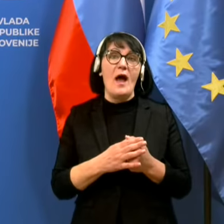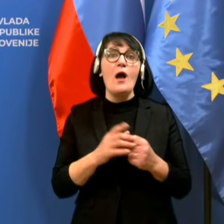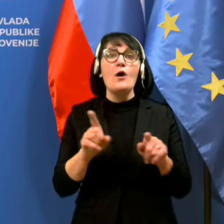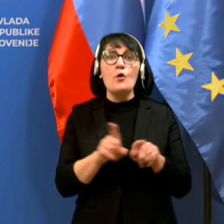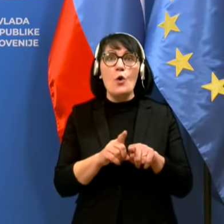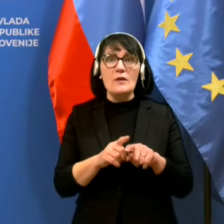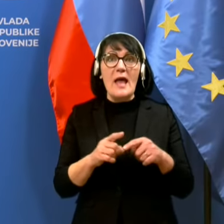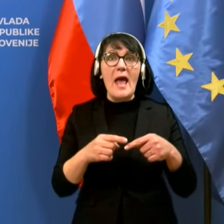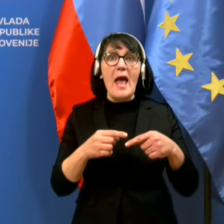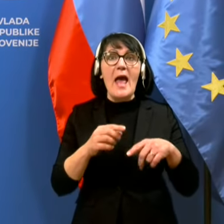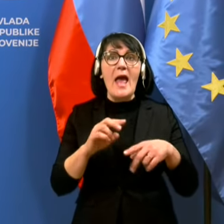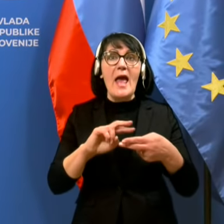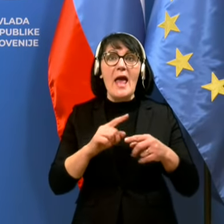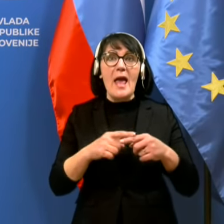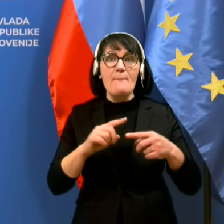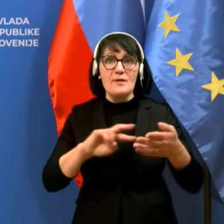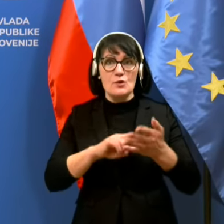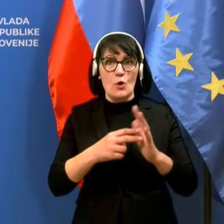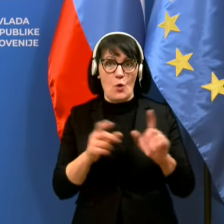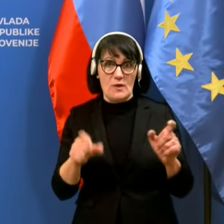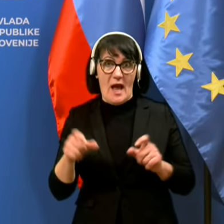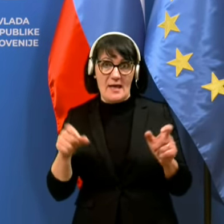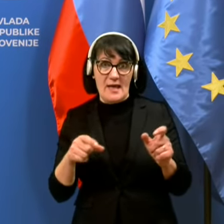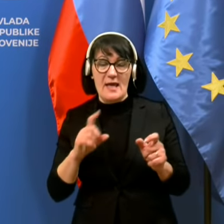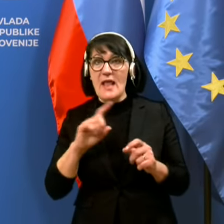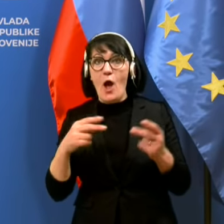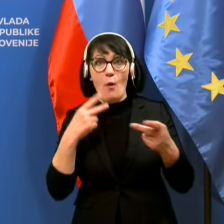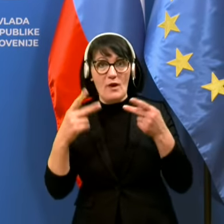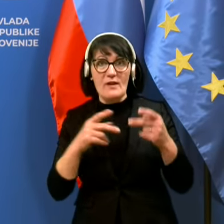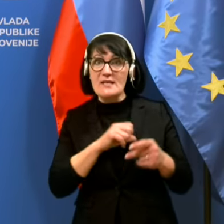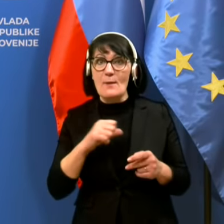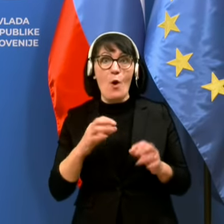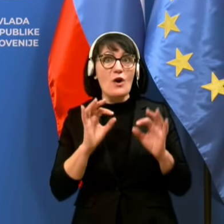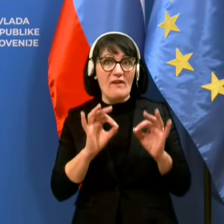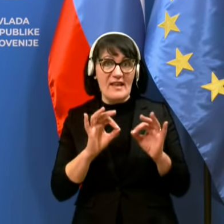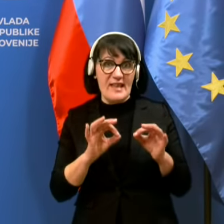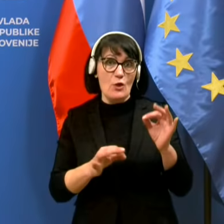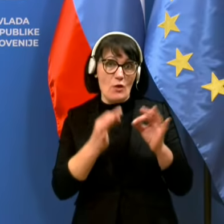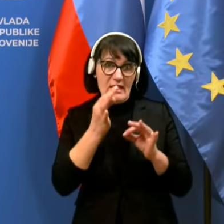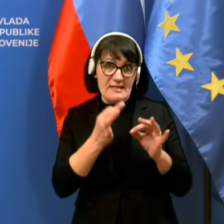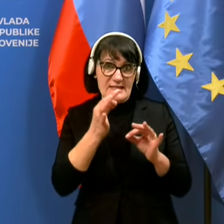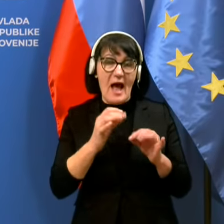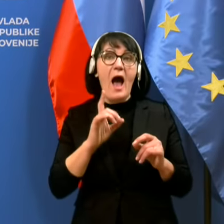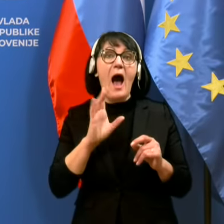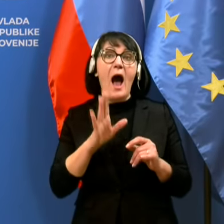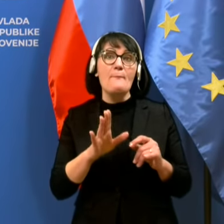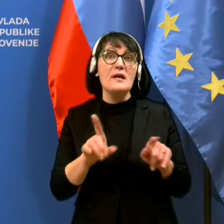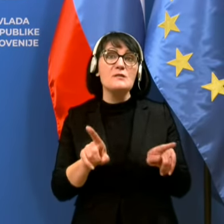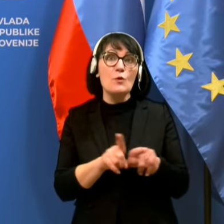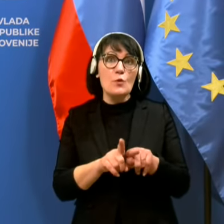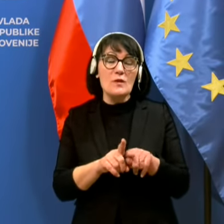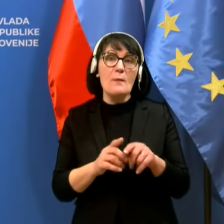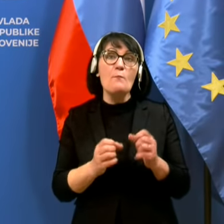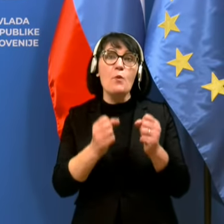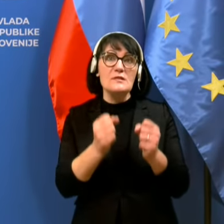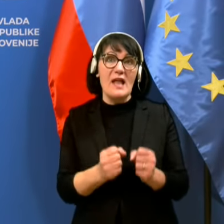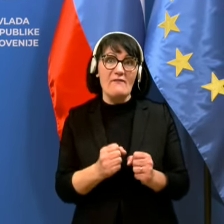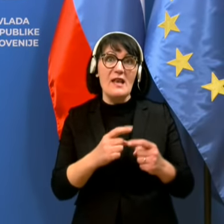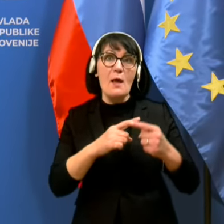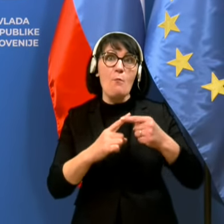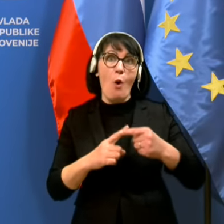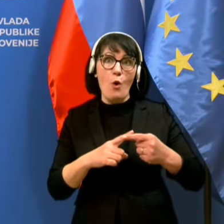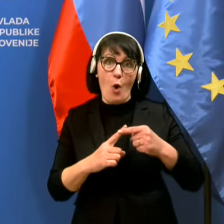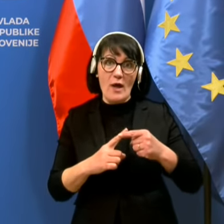epidemiologi ne delujemo in ne obravnavamo samo kvaliteto testa, ampak pa smo pa postavili pogoje, sledeč